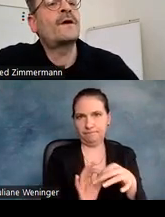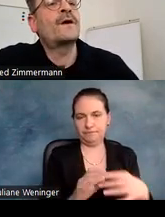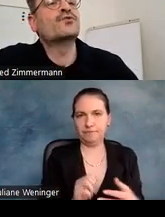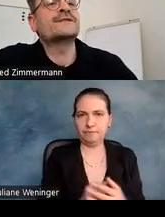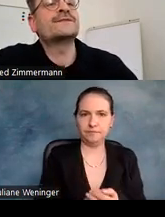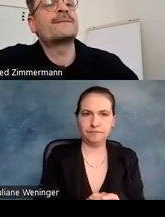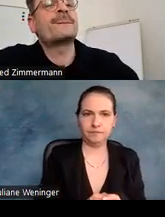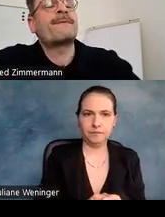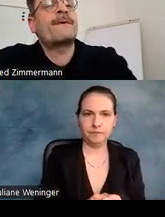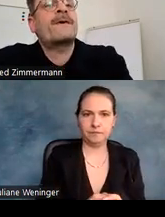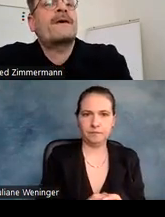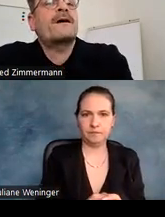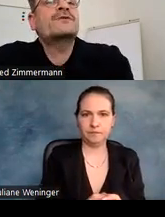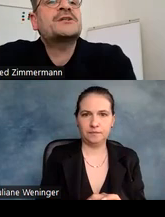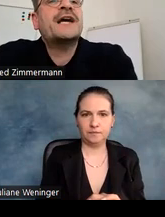Gut.